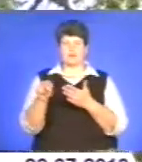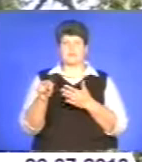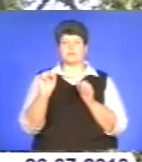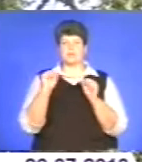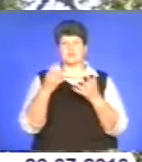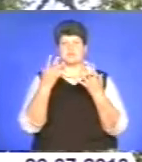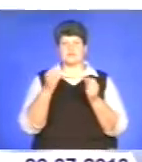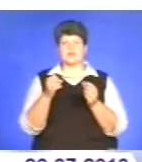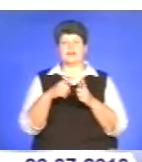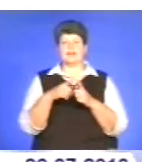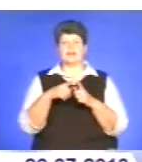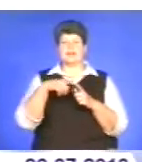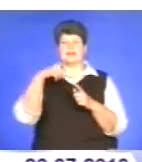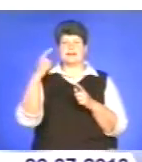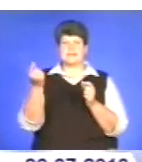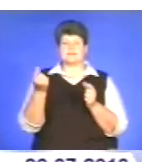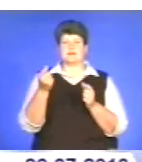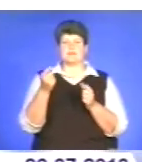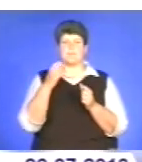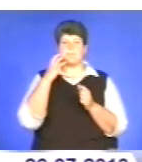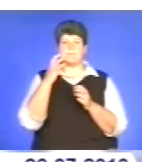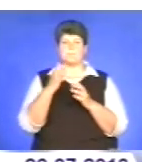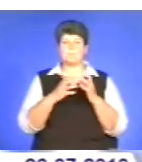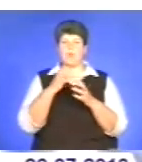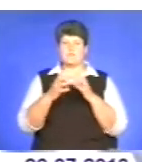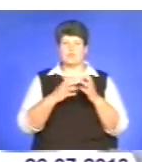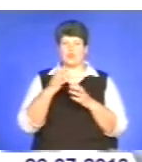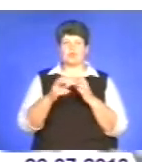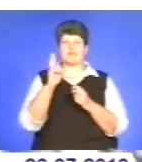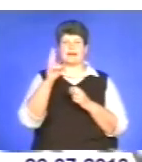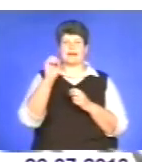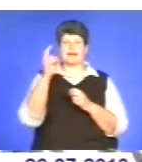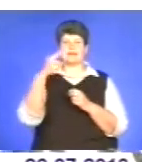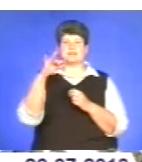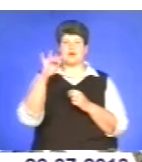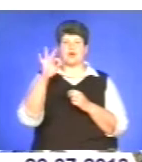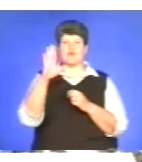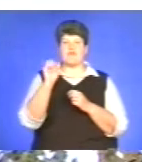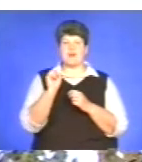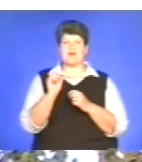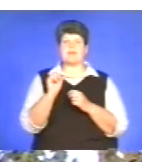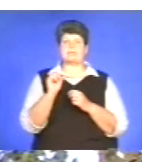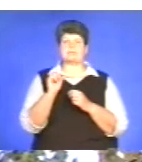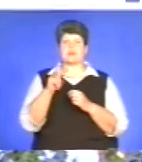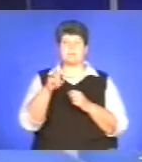томатів, гвоздики, свіже вижитий сік грецького горіху та кедрове масло. Такі запахи комарі не переносять.